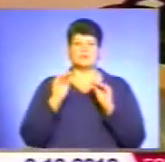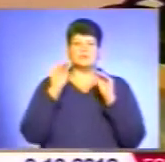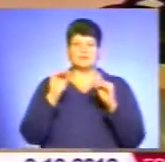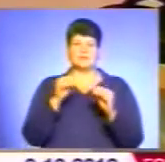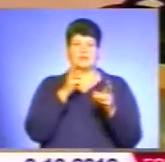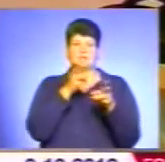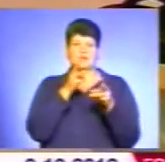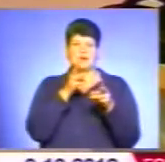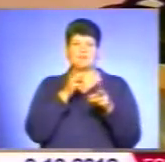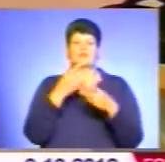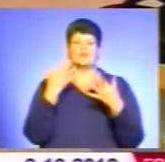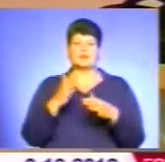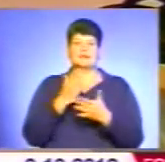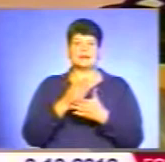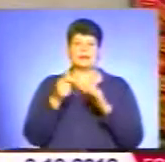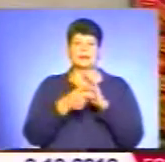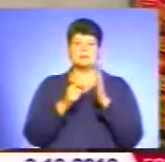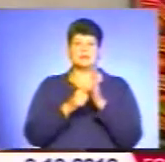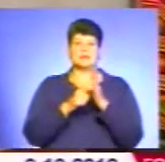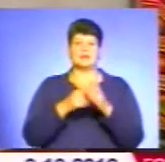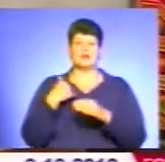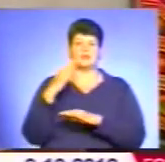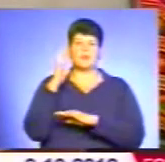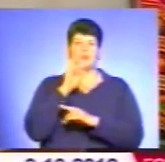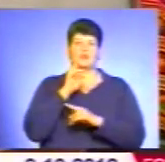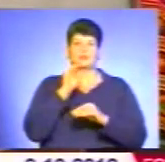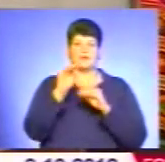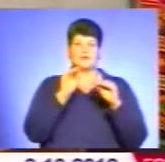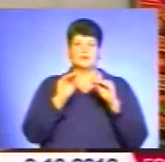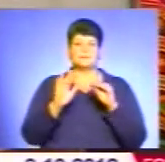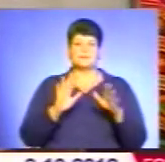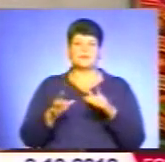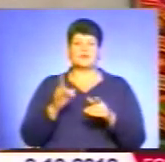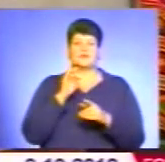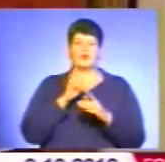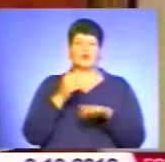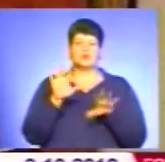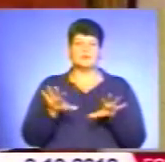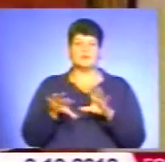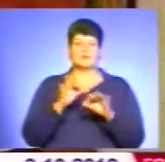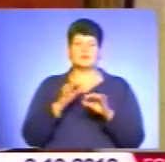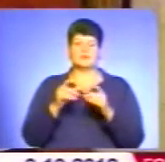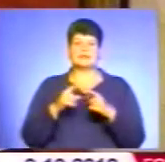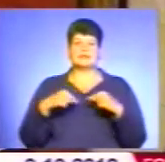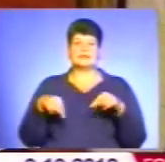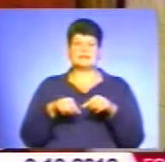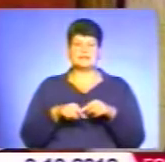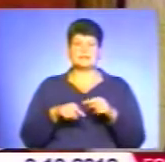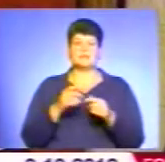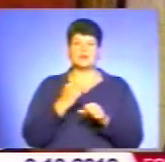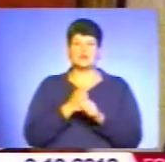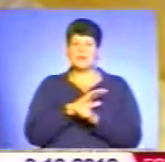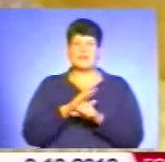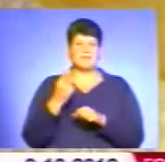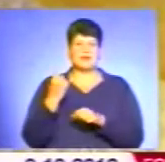веб-камеру. Є й кабінка для голосування, але поки ще не обладнана. Голова дільничної виборчої комісії Галина Христюк на виборах працює не